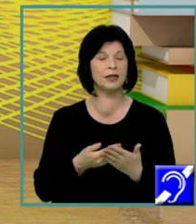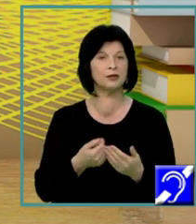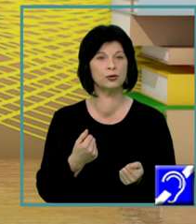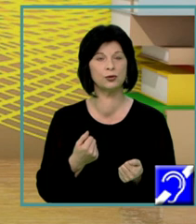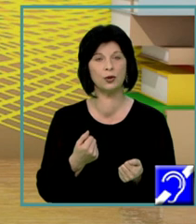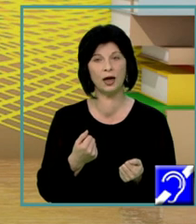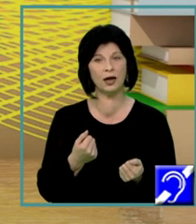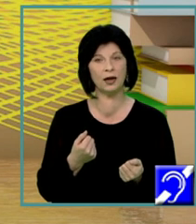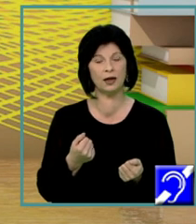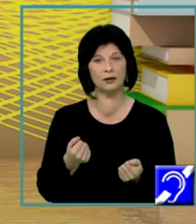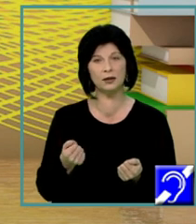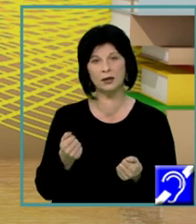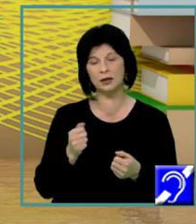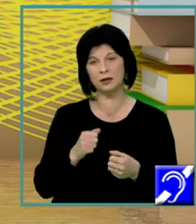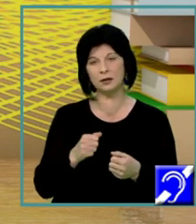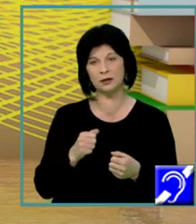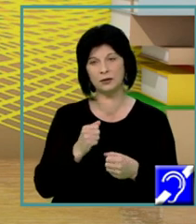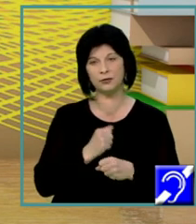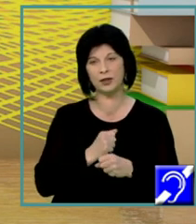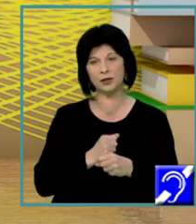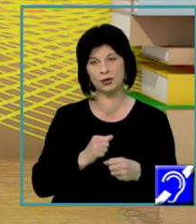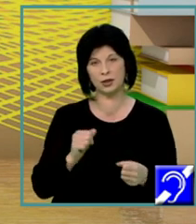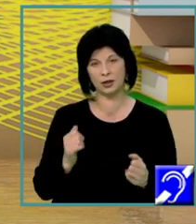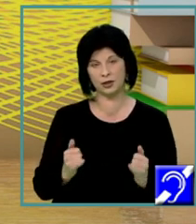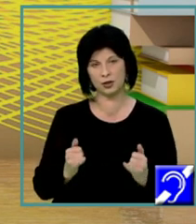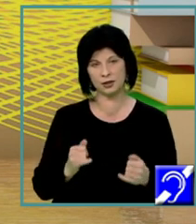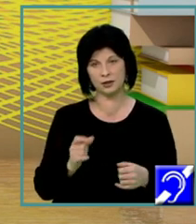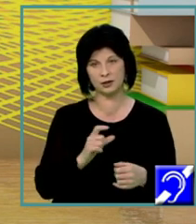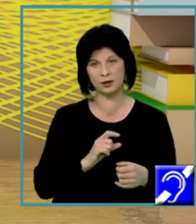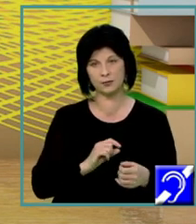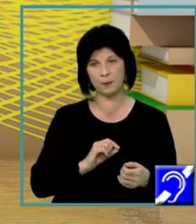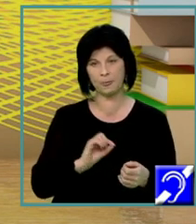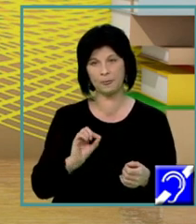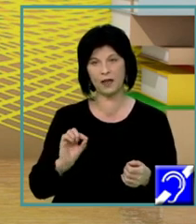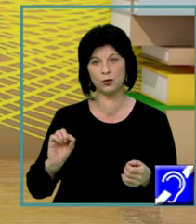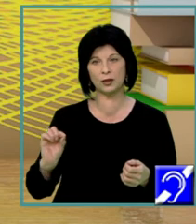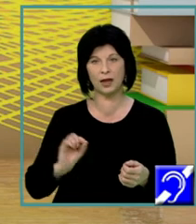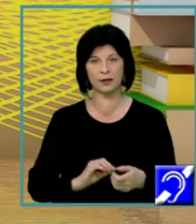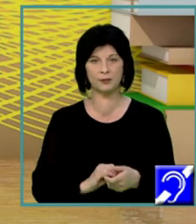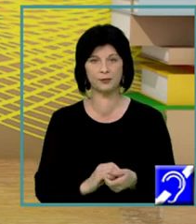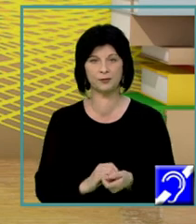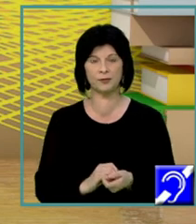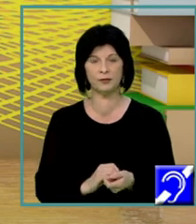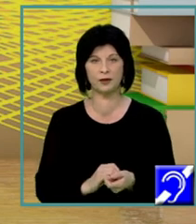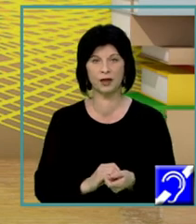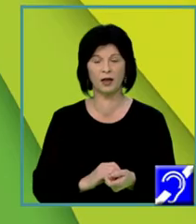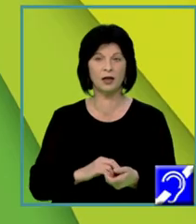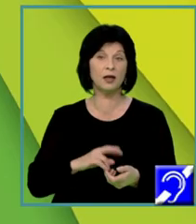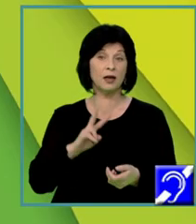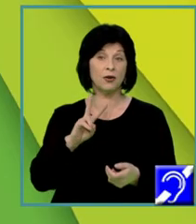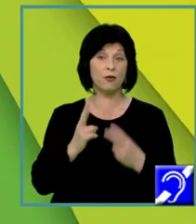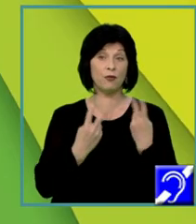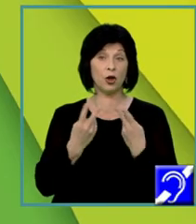-i selectez exact pe aceea de care aveți voi nevoie sau pe care îi folosiți cel mai des. Verbele de opinie, a crede, a considera.